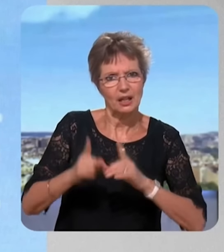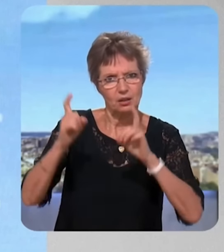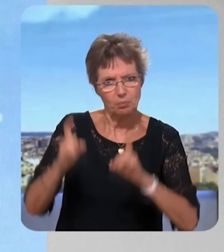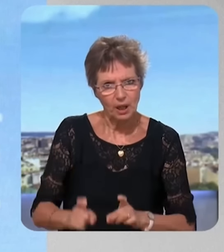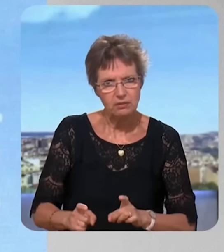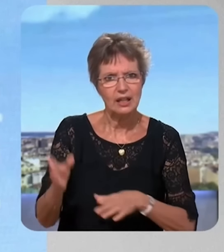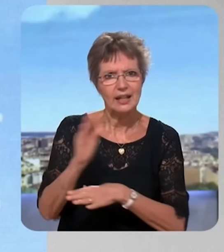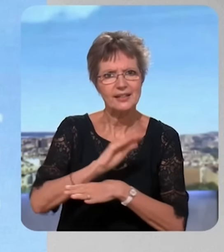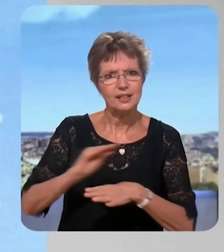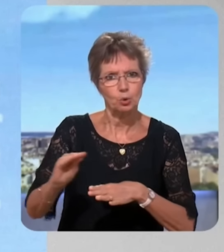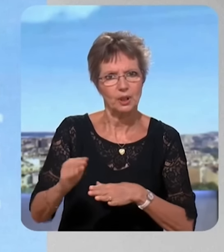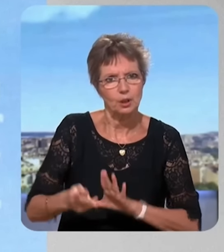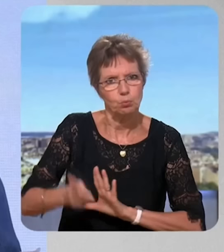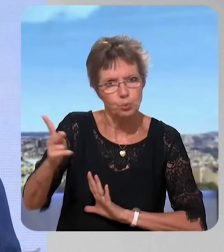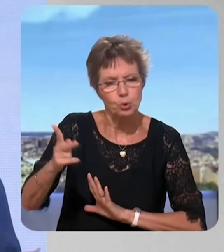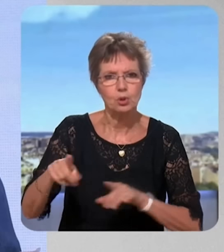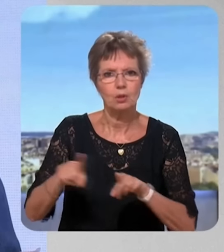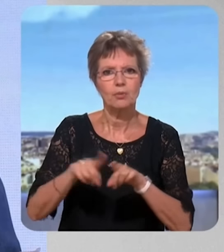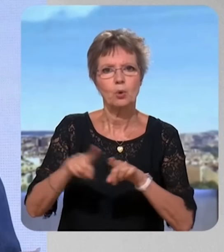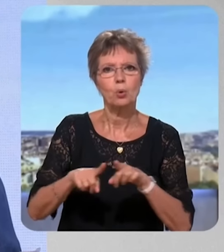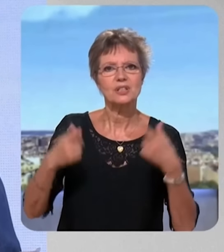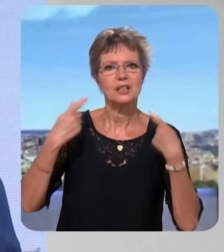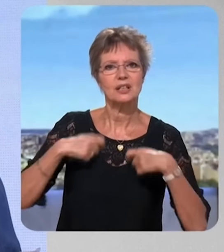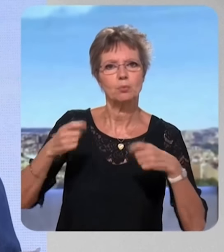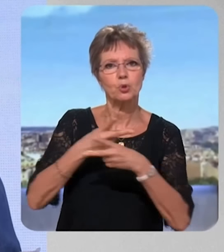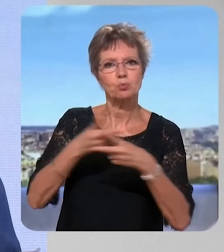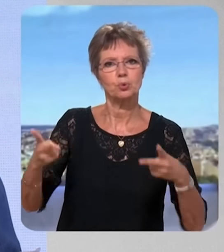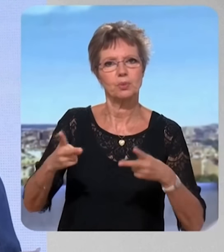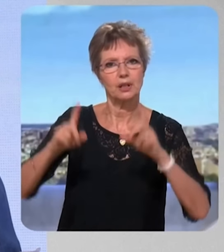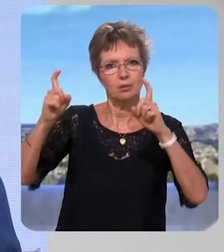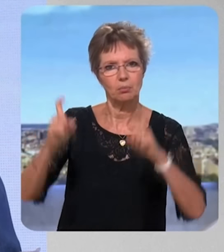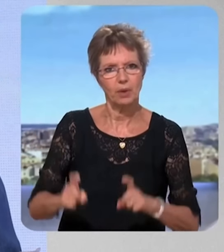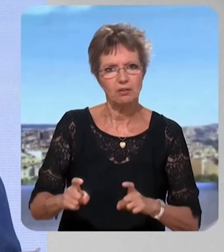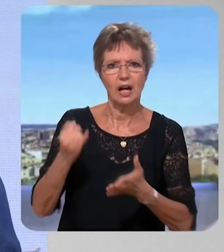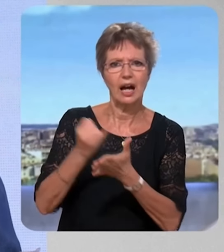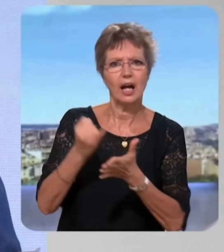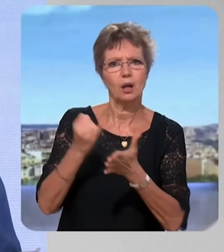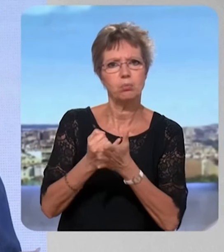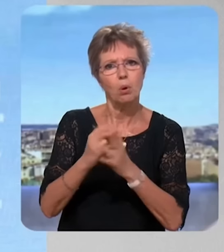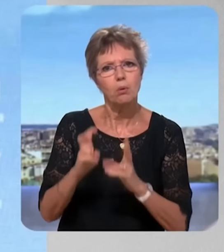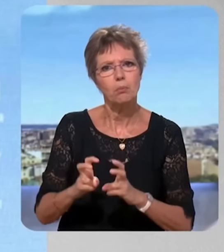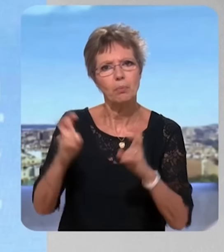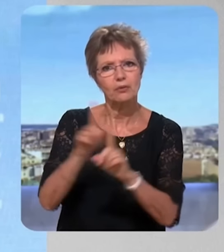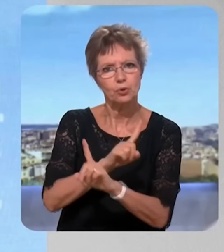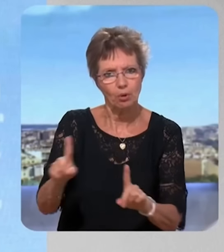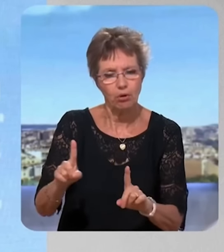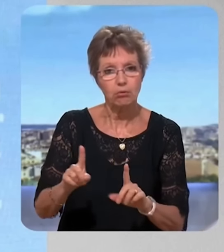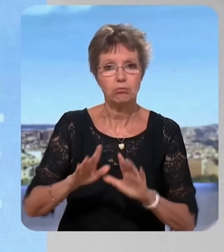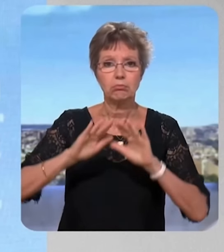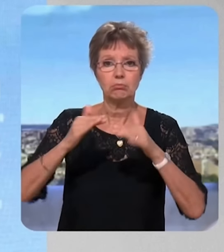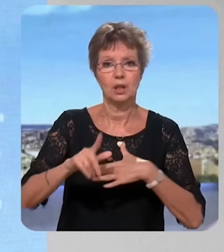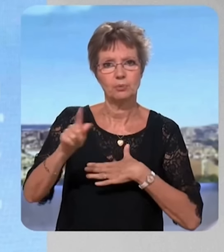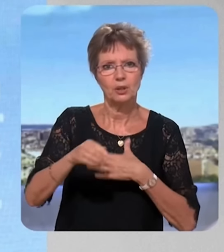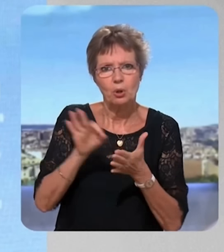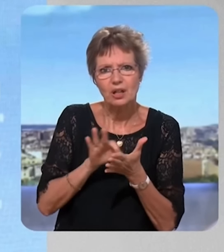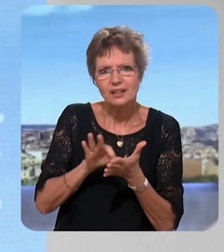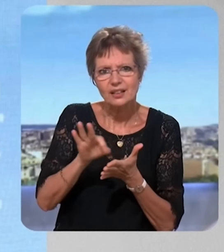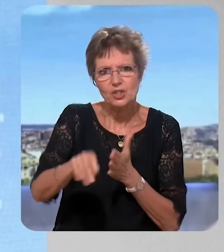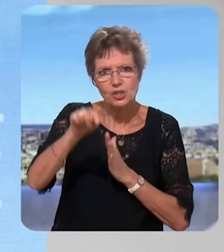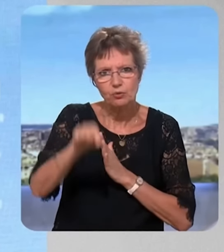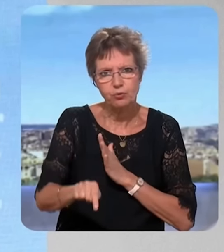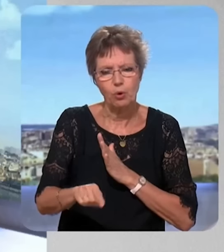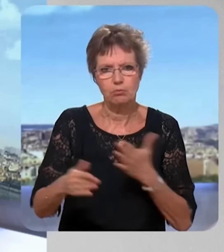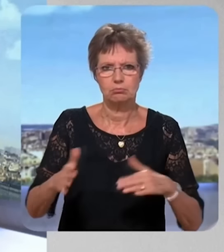lutte contre l'insécurité, et en effet baisse des dépenses publiques et refus d'augmenter les impôts. À partir de là, il y un chemin une fois de plus pour pouvoir aboutir à ces